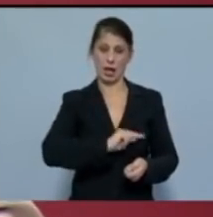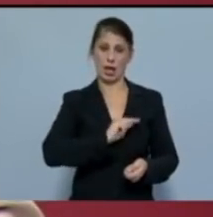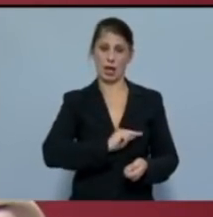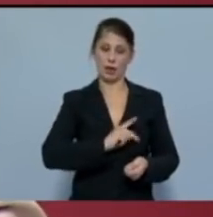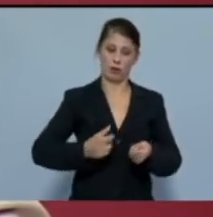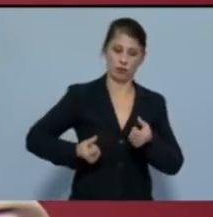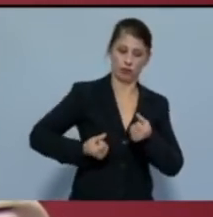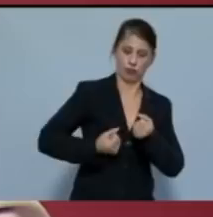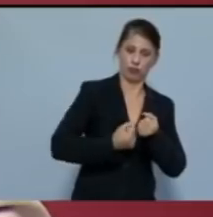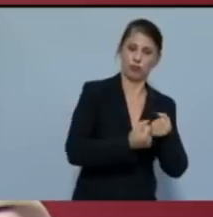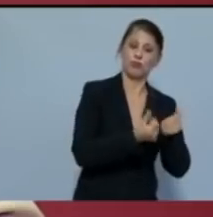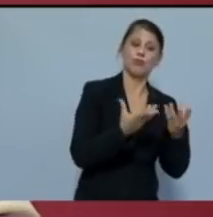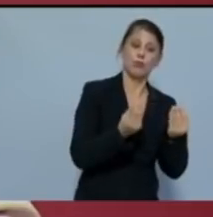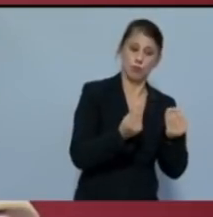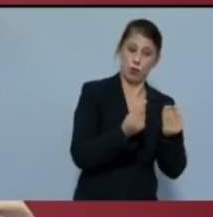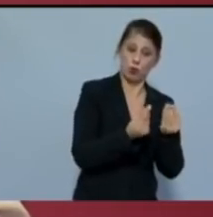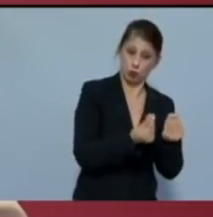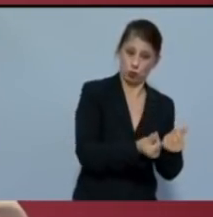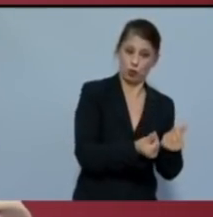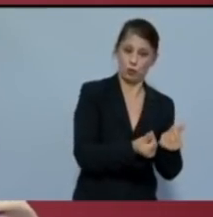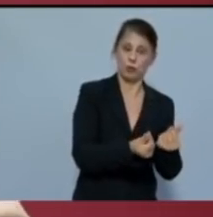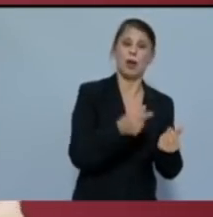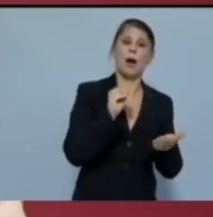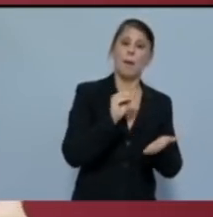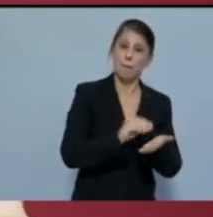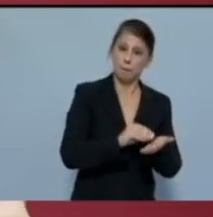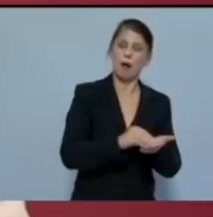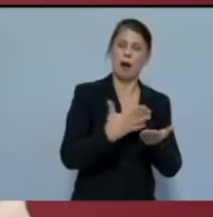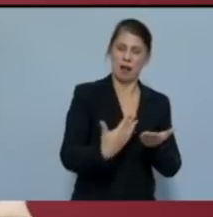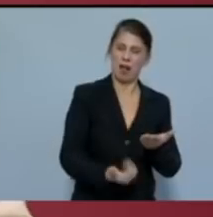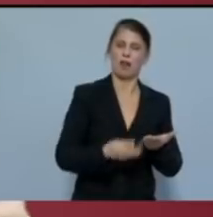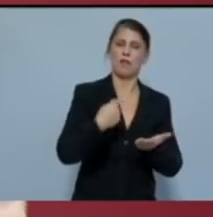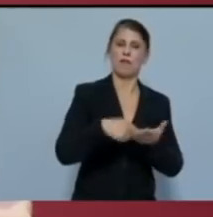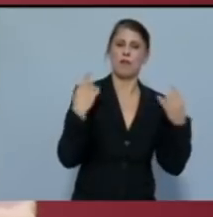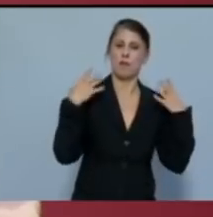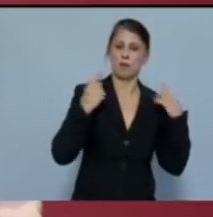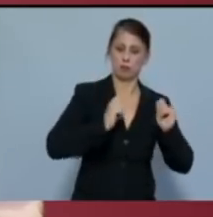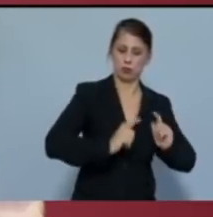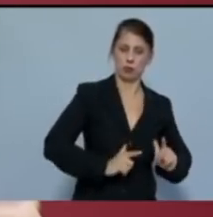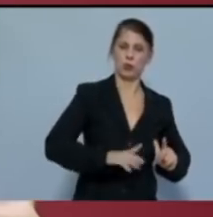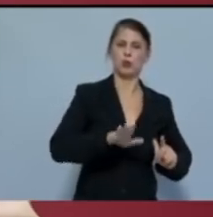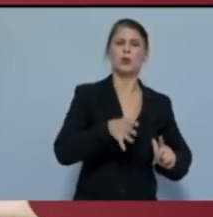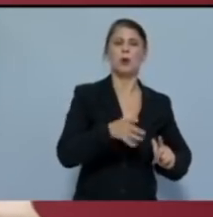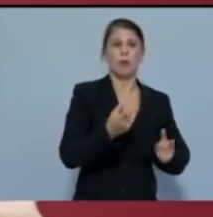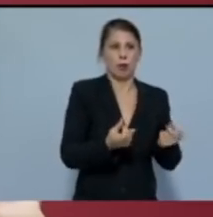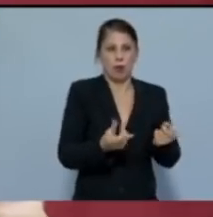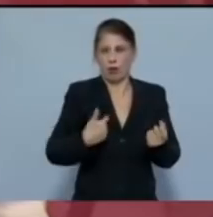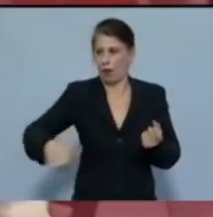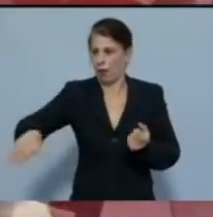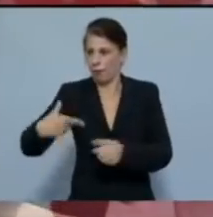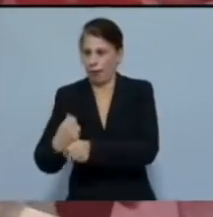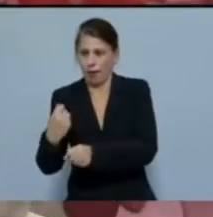ενισχύεται επί κοιλότροπα, με το νέο γύρο φοροαπαλλαγών για το κεφάλαιο να είναι τουλάχιστον προκλητικός για τους